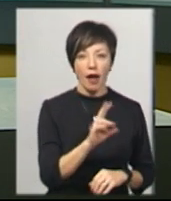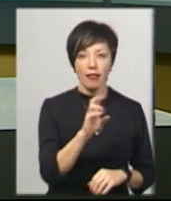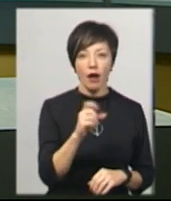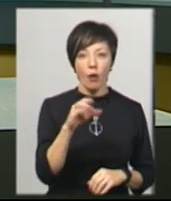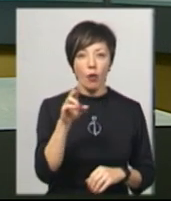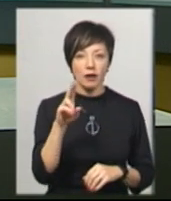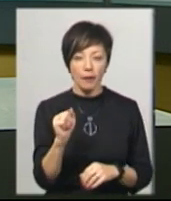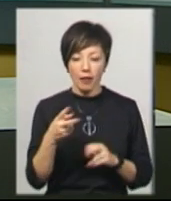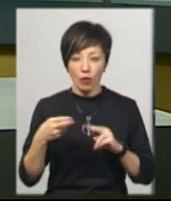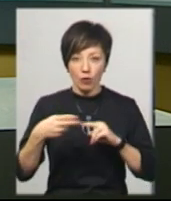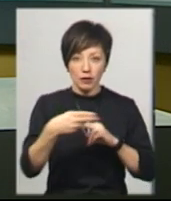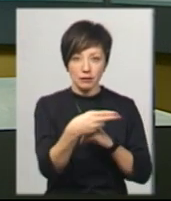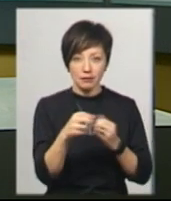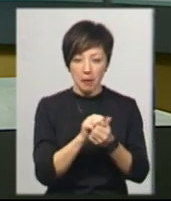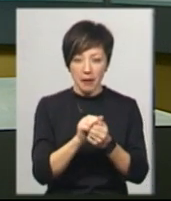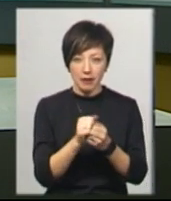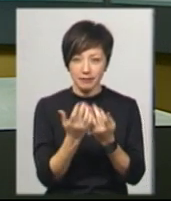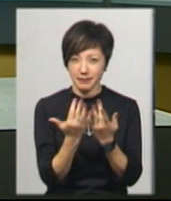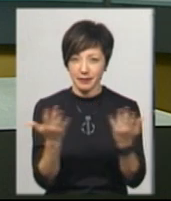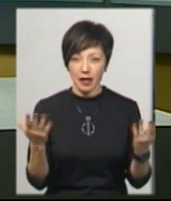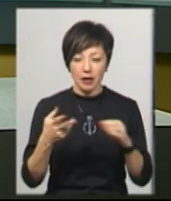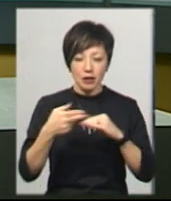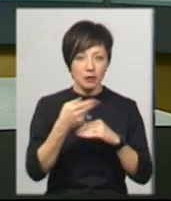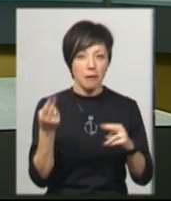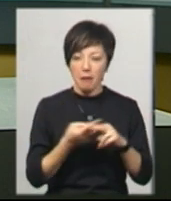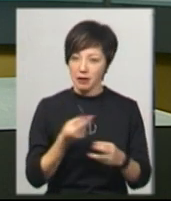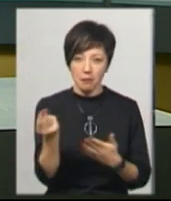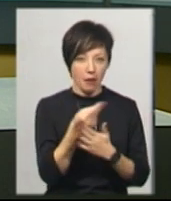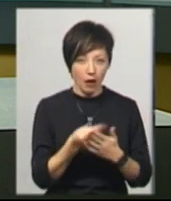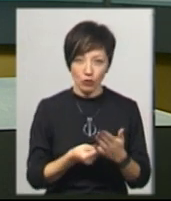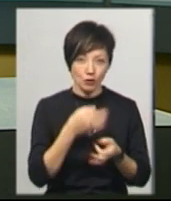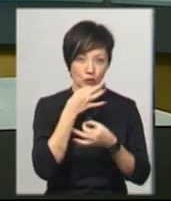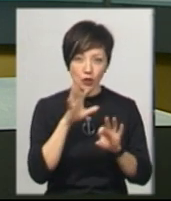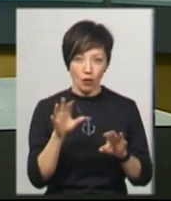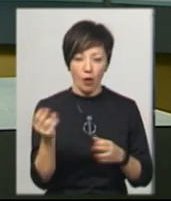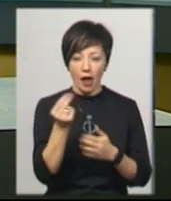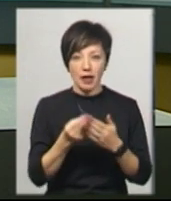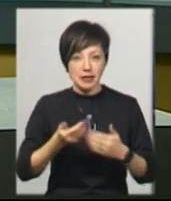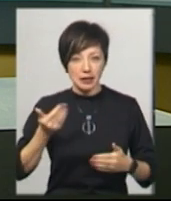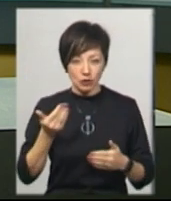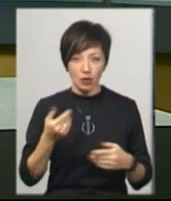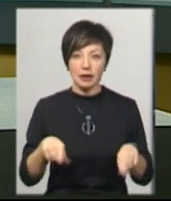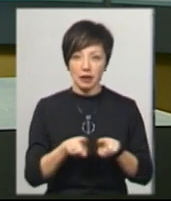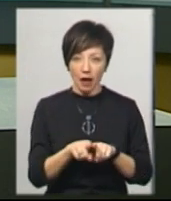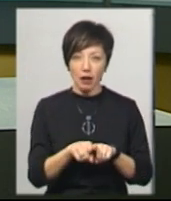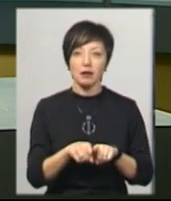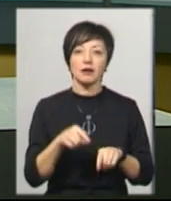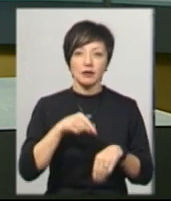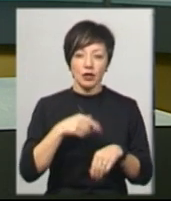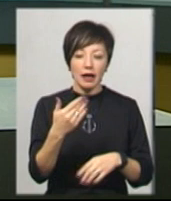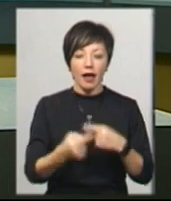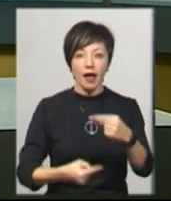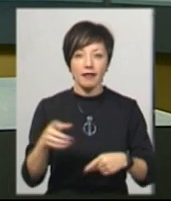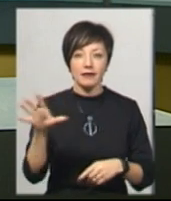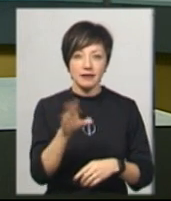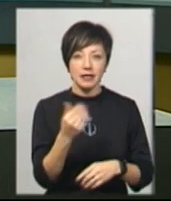вирізає ножицями з паперу витинанки. Їх вона ріже без попереднього малюнку чи будь-якого ескізу. Ольга каже, так даються в знаки її гени,